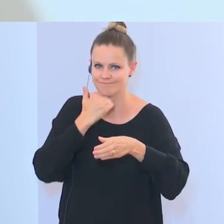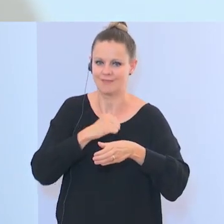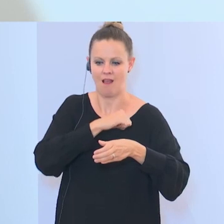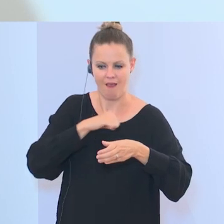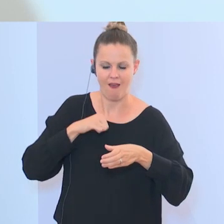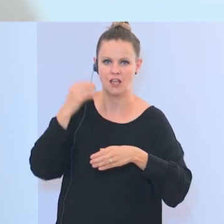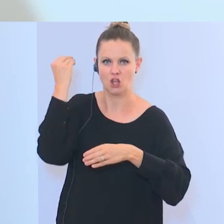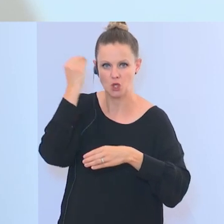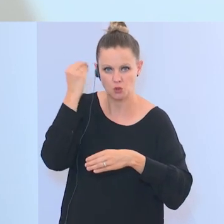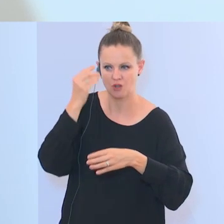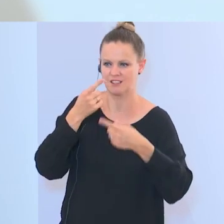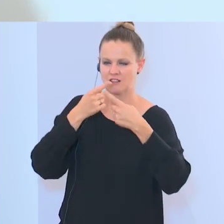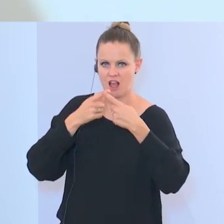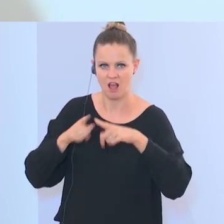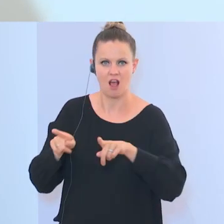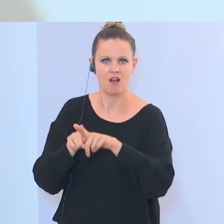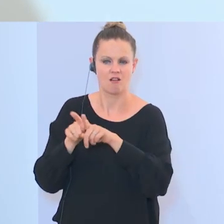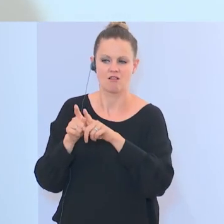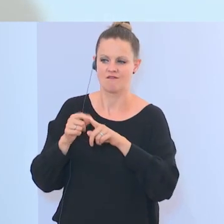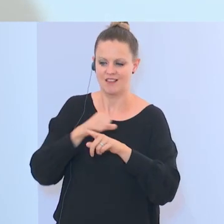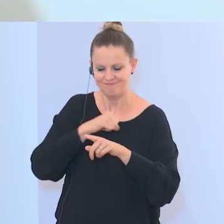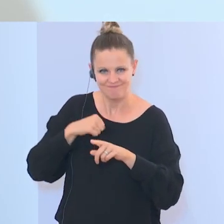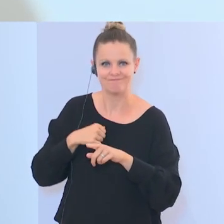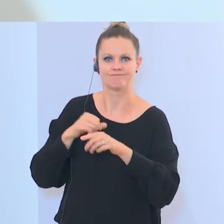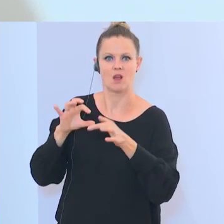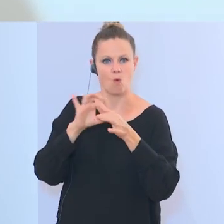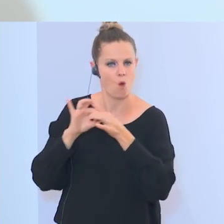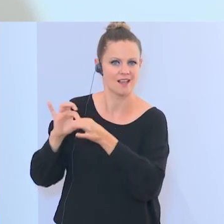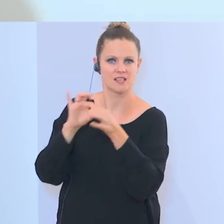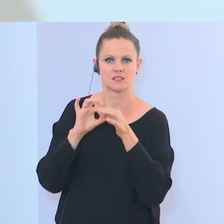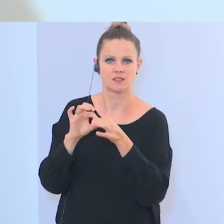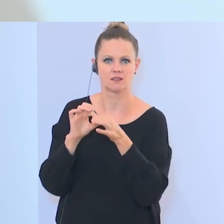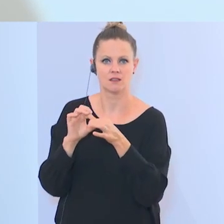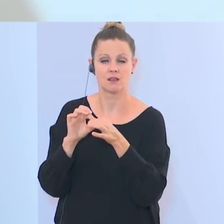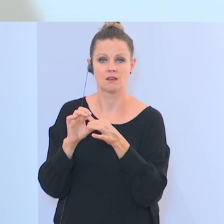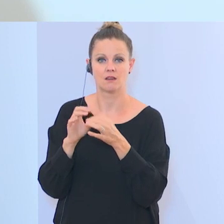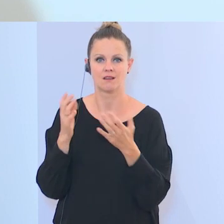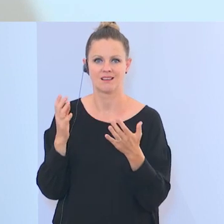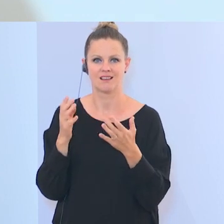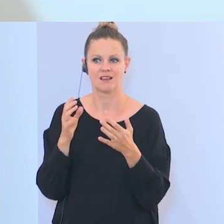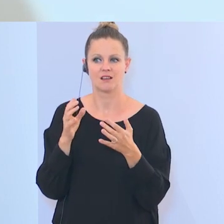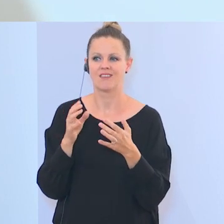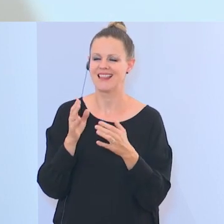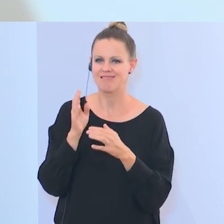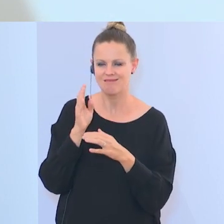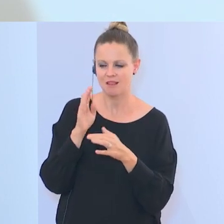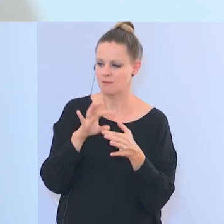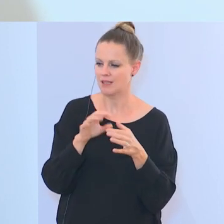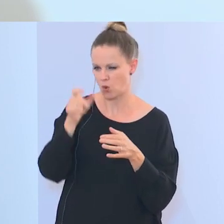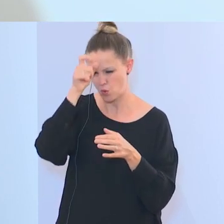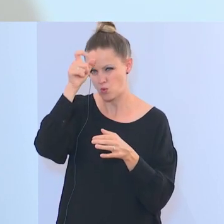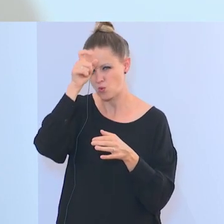Organisationen, die direkt oder indirekt mit der türkischen Regierung